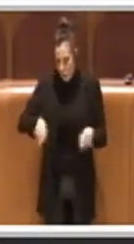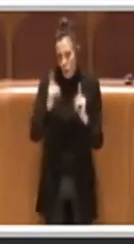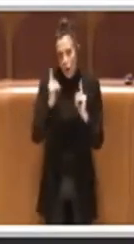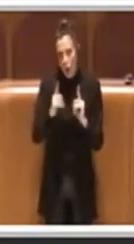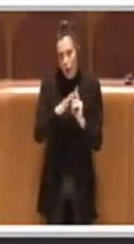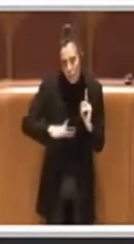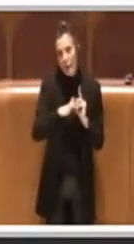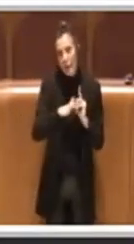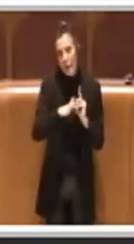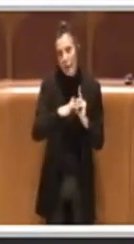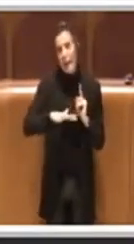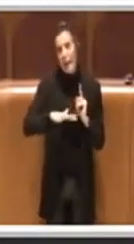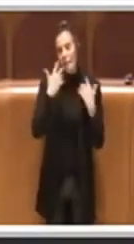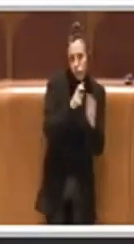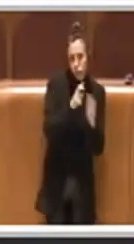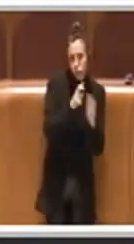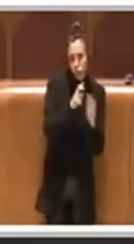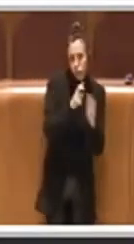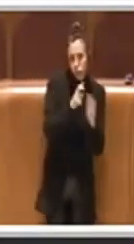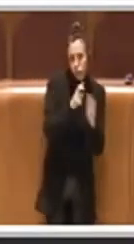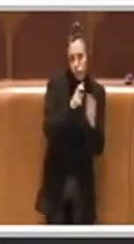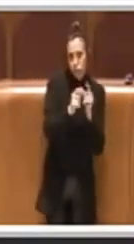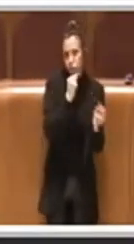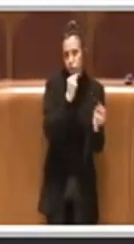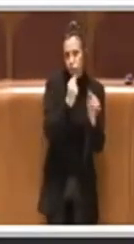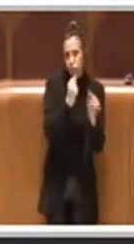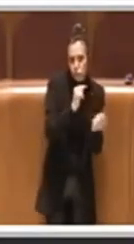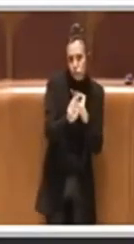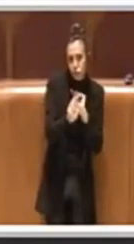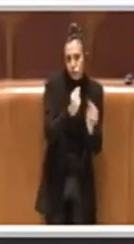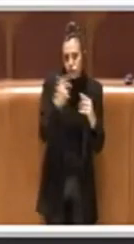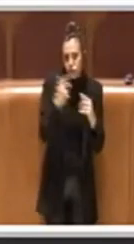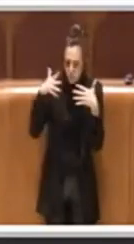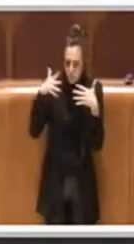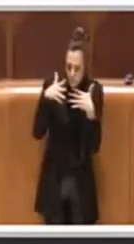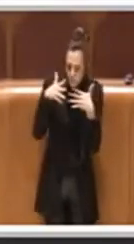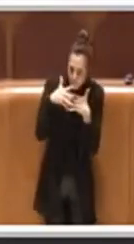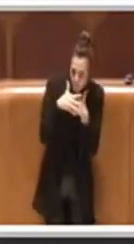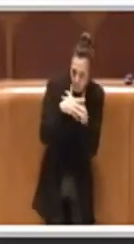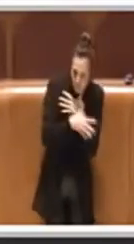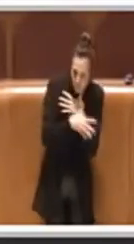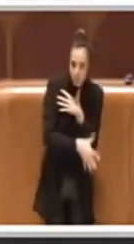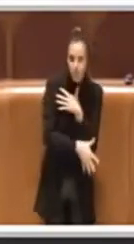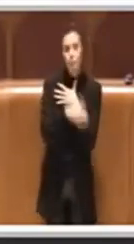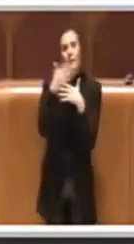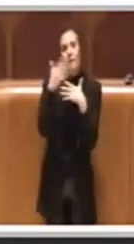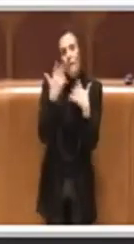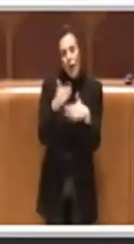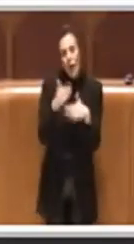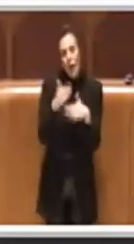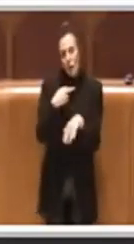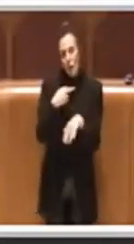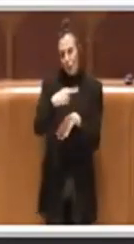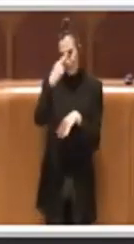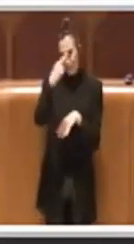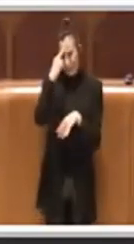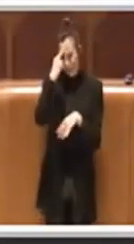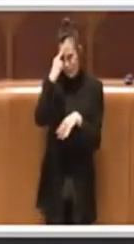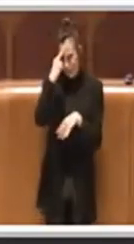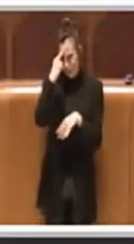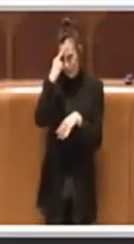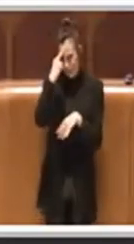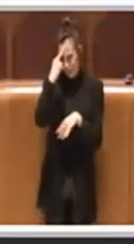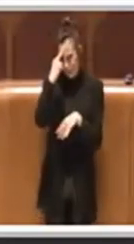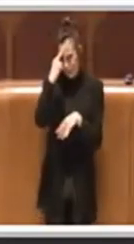Ambiente, ne abbiamo parlato assolutamente in maniera approfondita, ricordo, devo dire che non ho